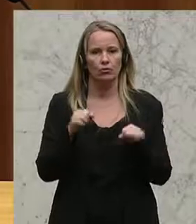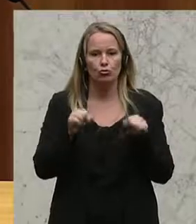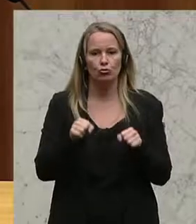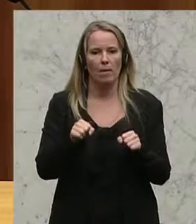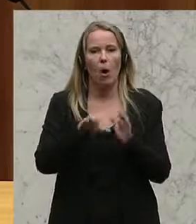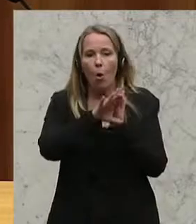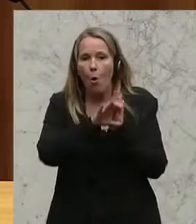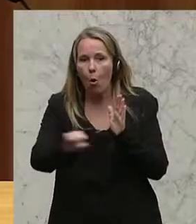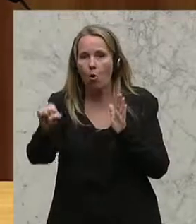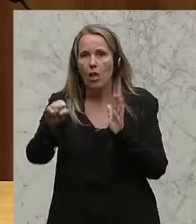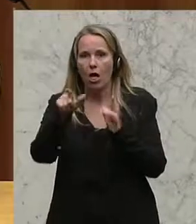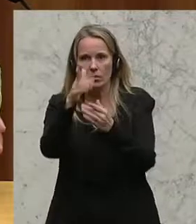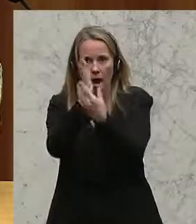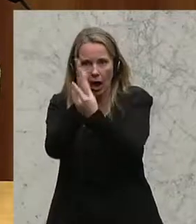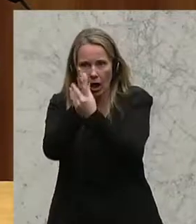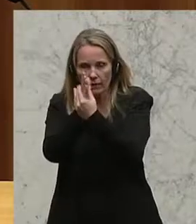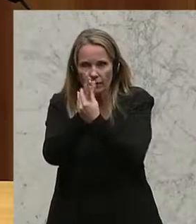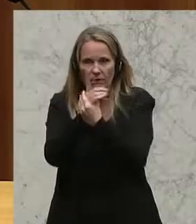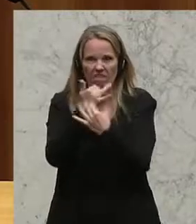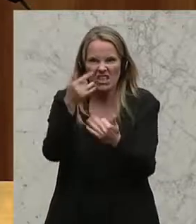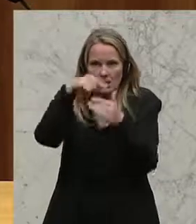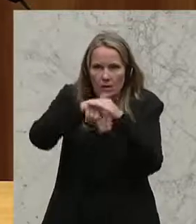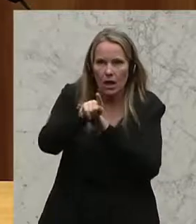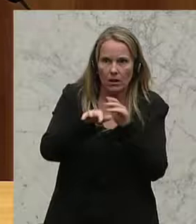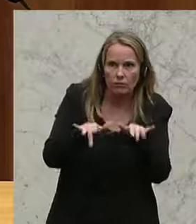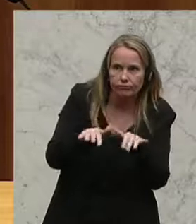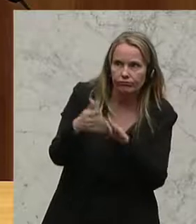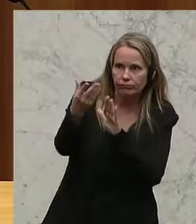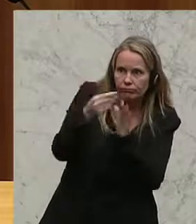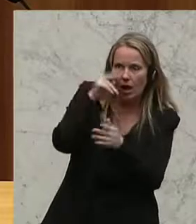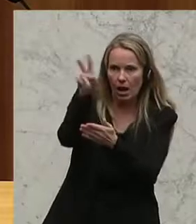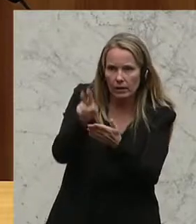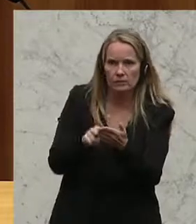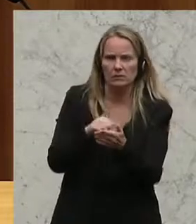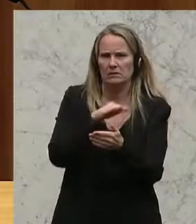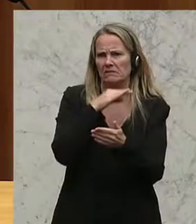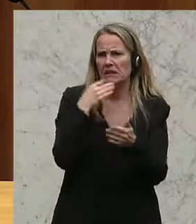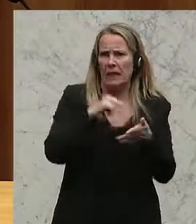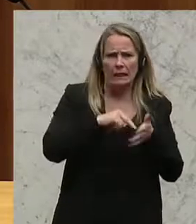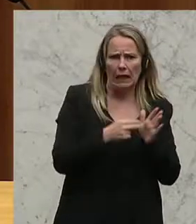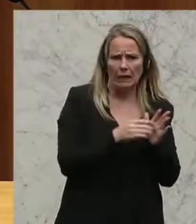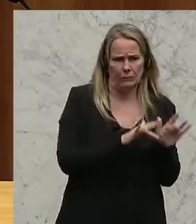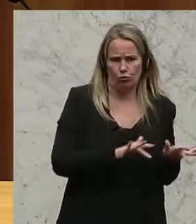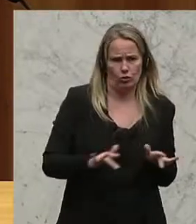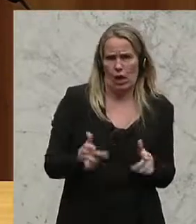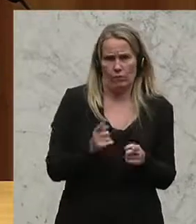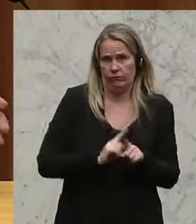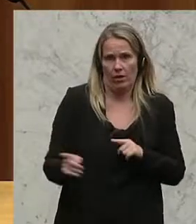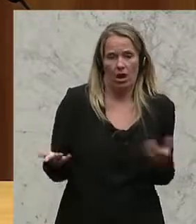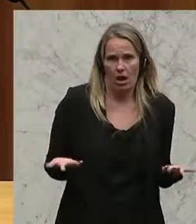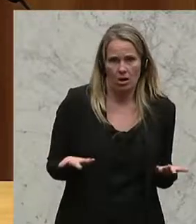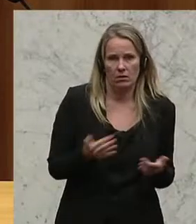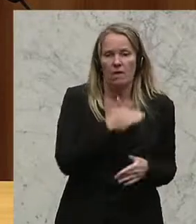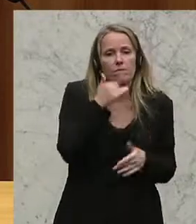online verfügbare Archiv auch zu benutzen, weil ihnen sehr oft die technischen Umsetzungsmöglichkeiten fehlen.